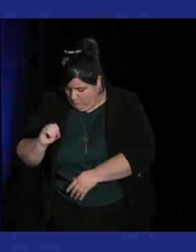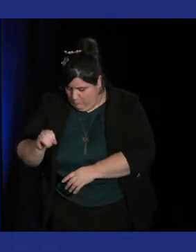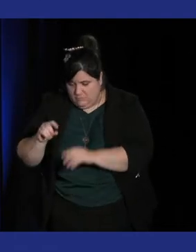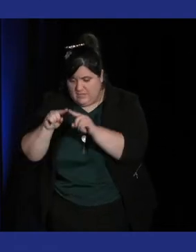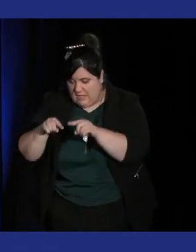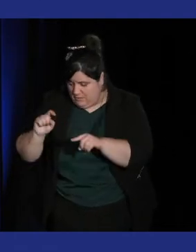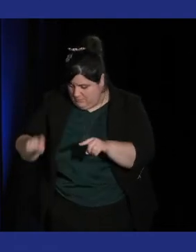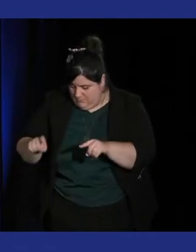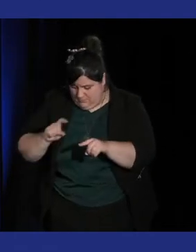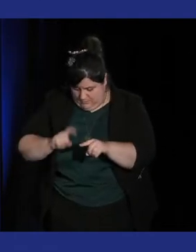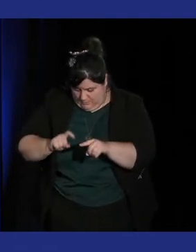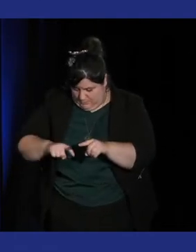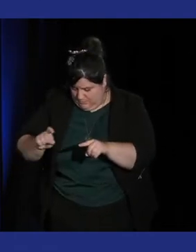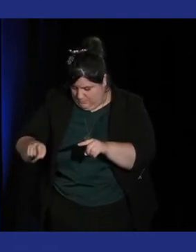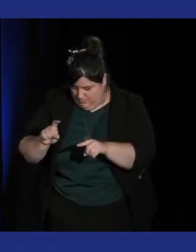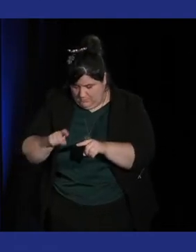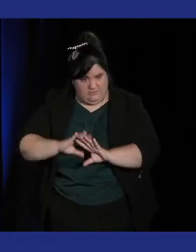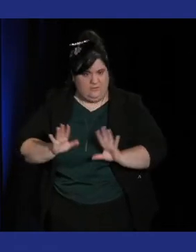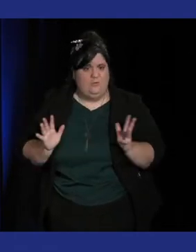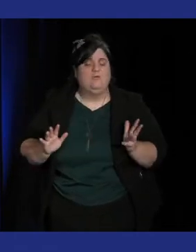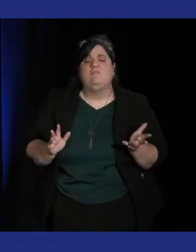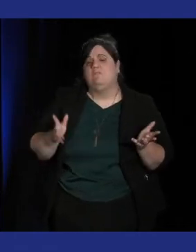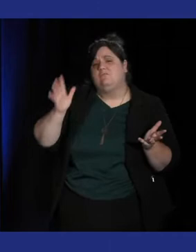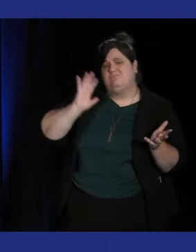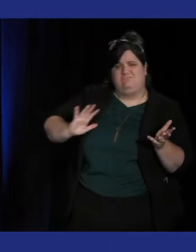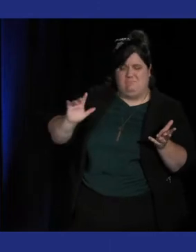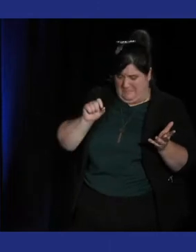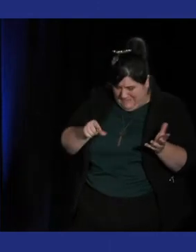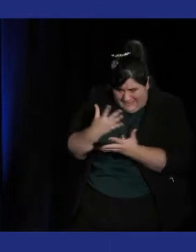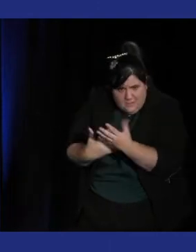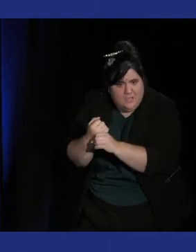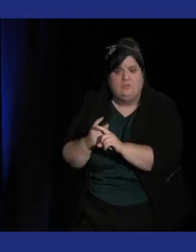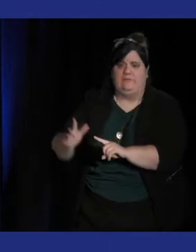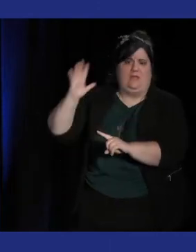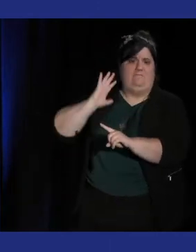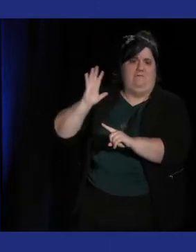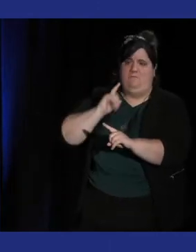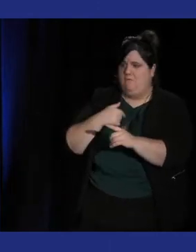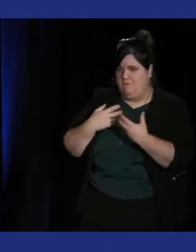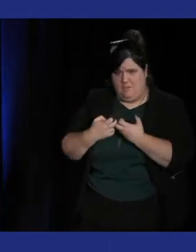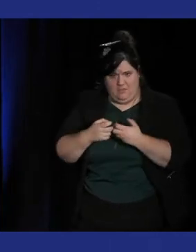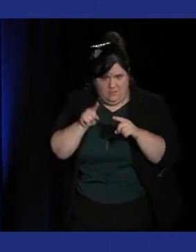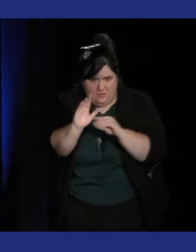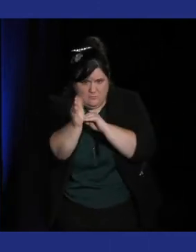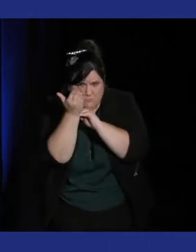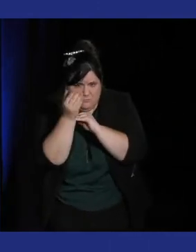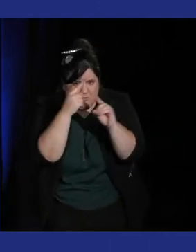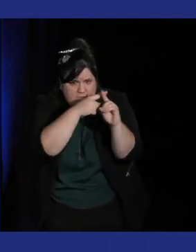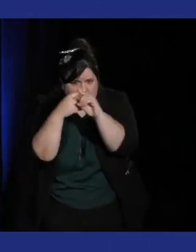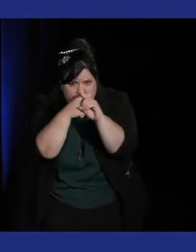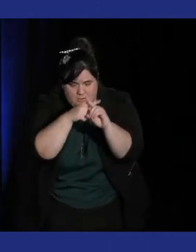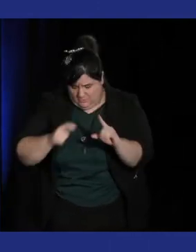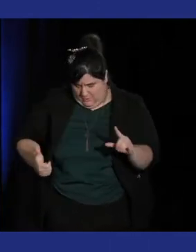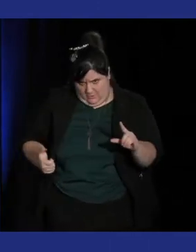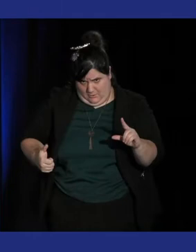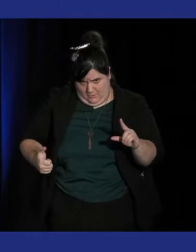bien avant Parapas de Rappers où on doit reproduire le motif qui est sur notre jeu qui fait rouge, bleu, rouge,